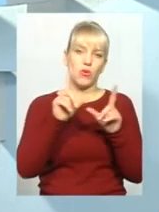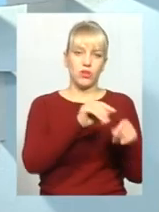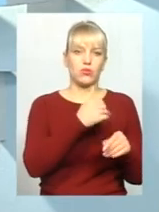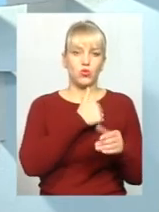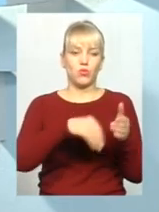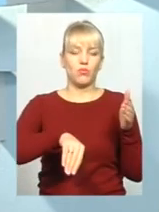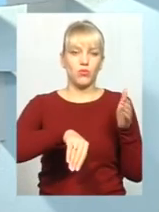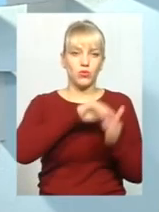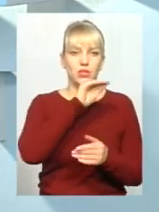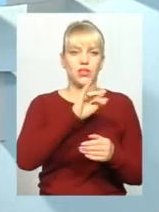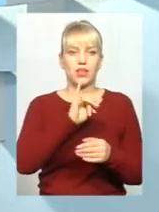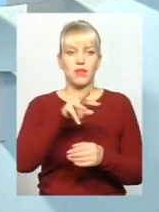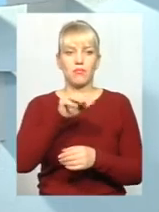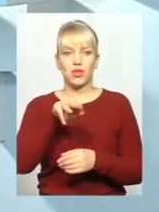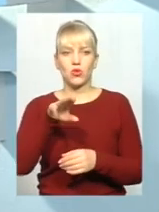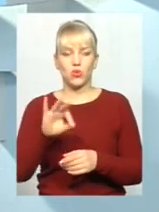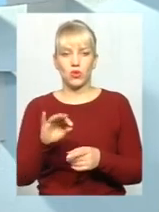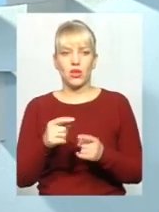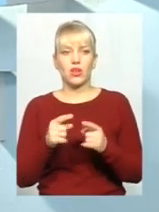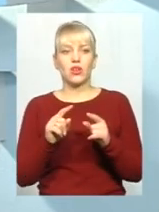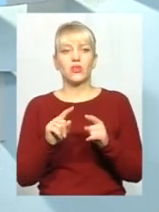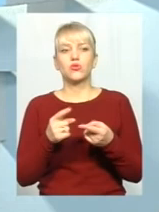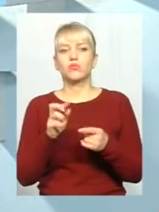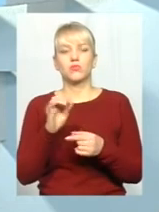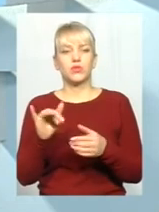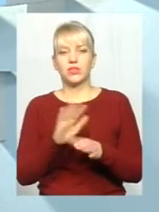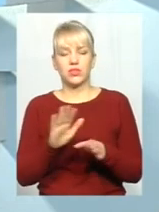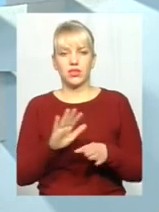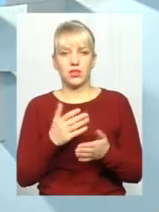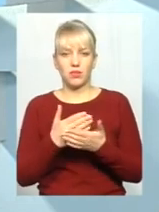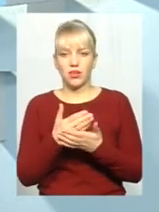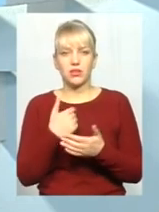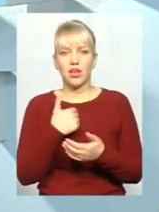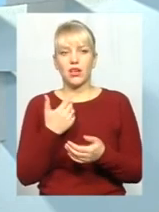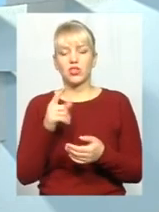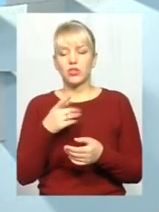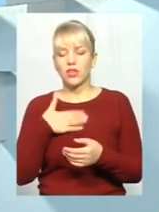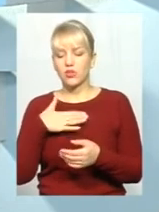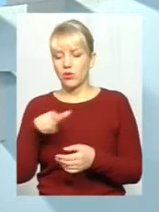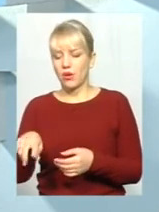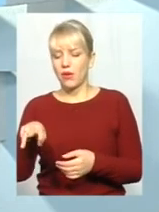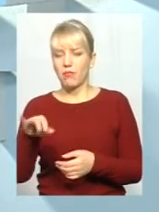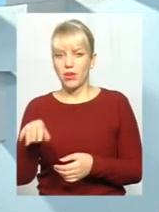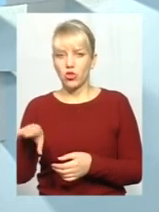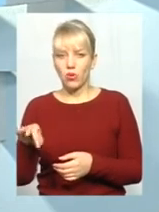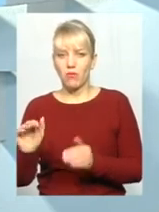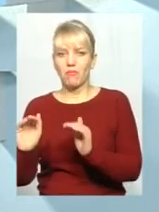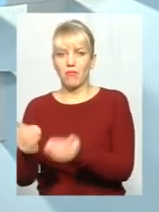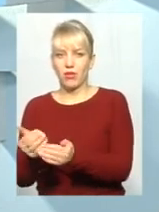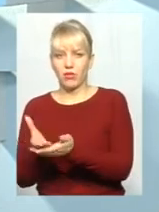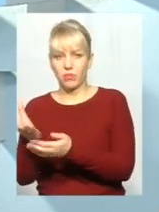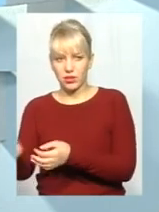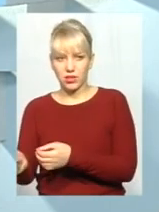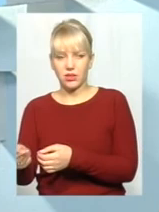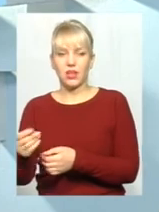і розмитнити його. Чому ні? Ну, для чого мені розмитнювати цей автомобіль за низькою ставкою, щоб мене там